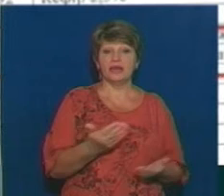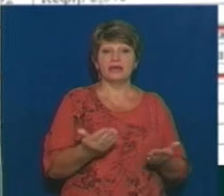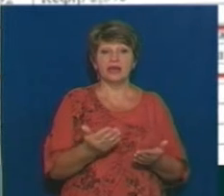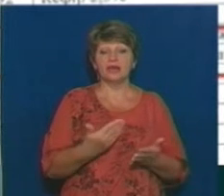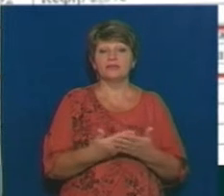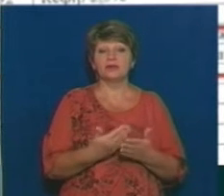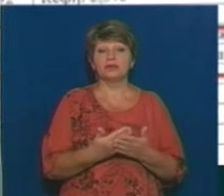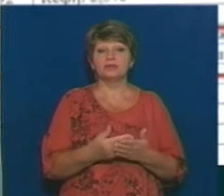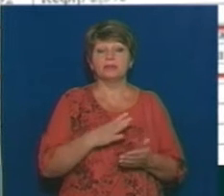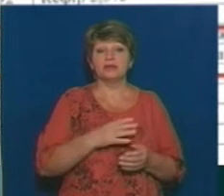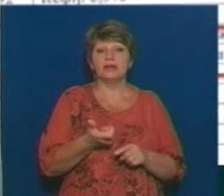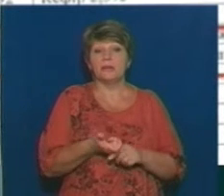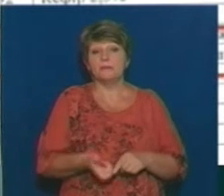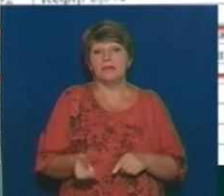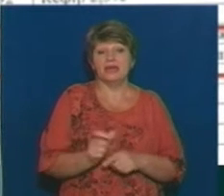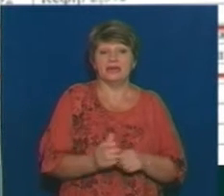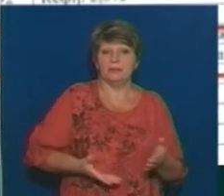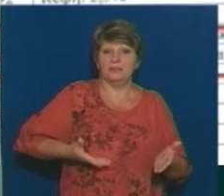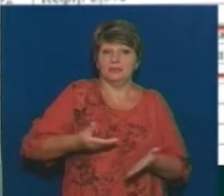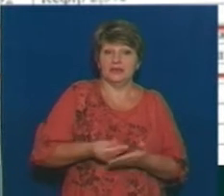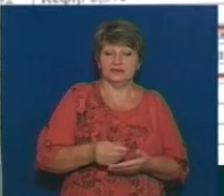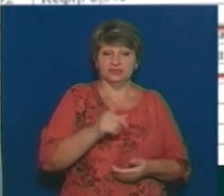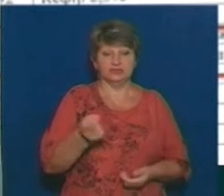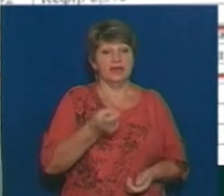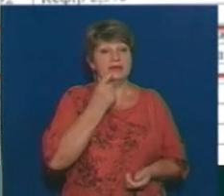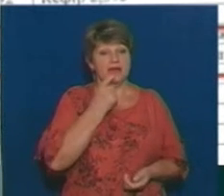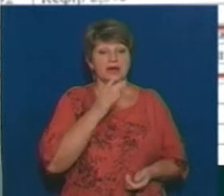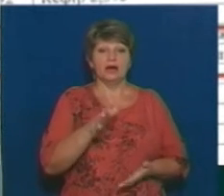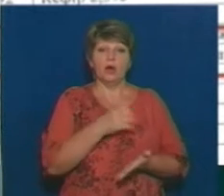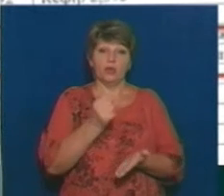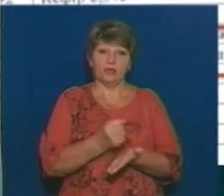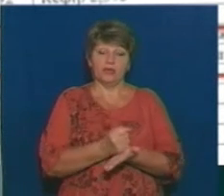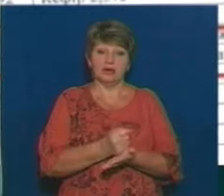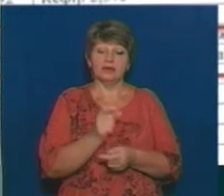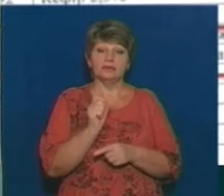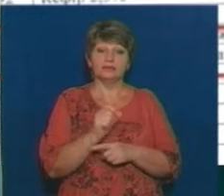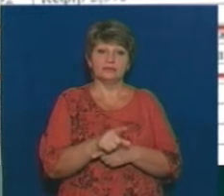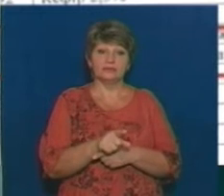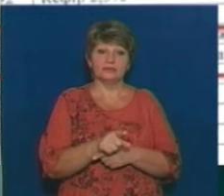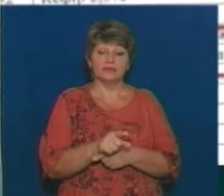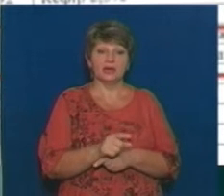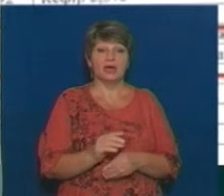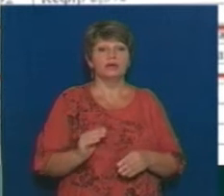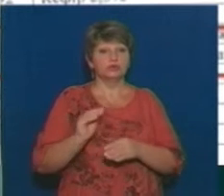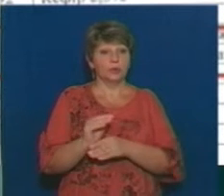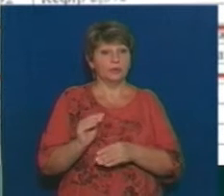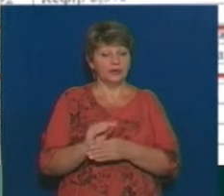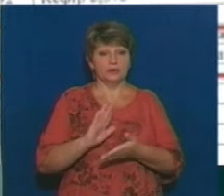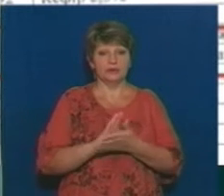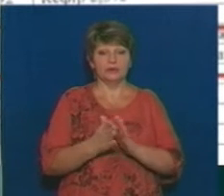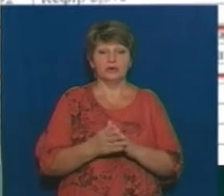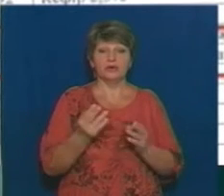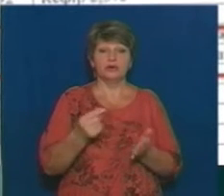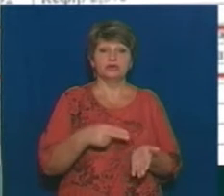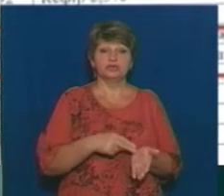були переплачені за яйця. І там, власне, в ухвалі зазначається, що шляхом укладання додаткових угод вартість яйць